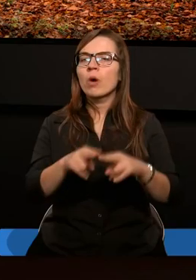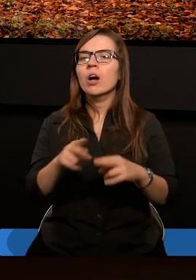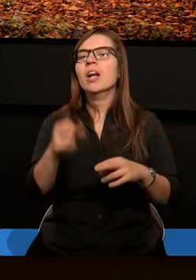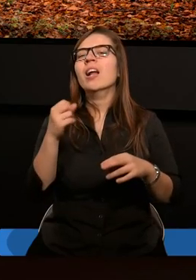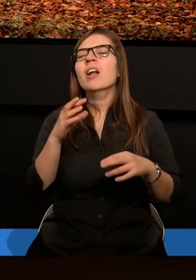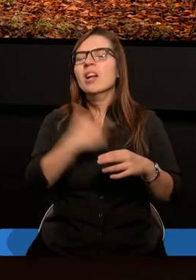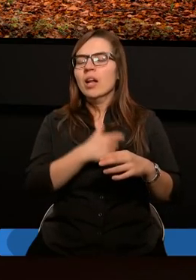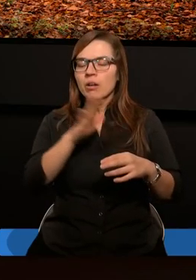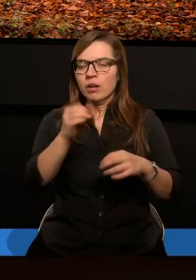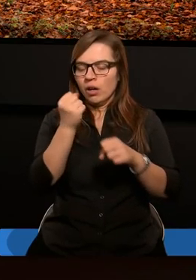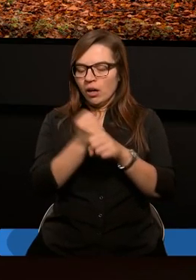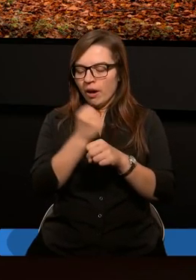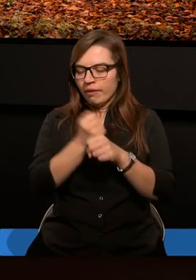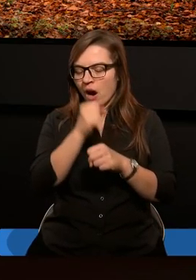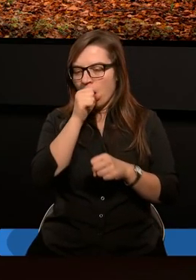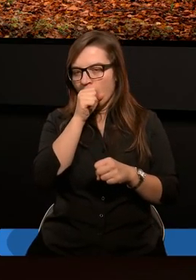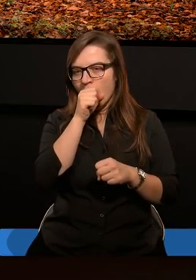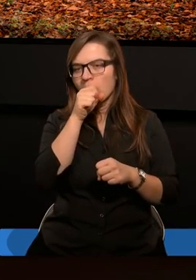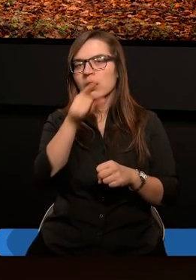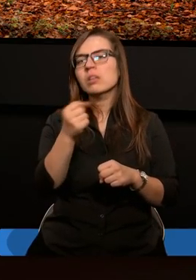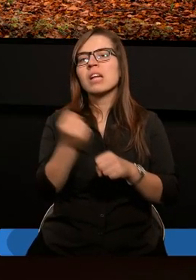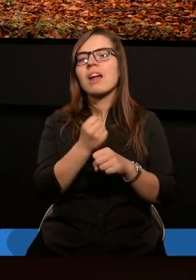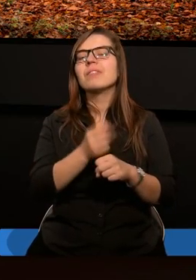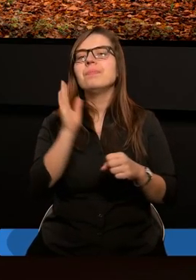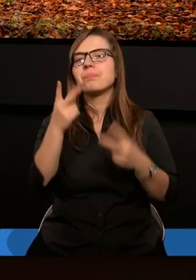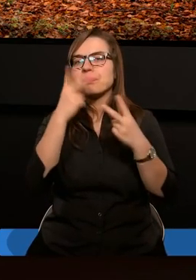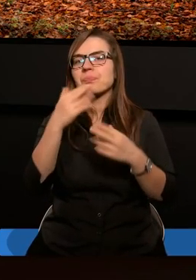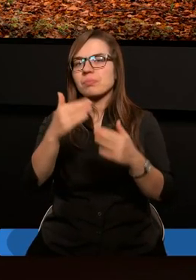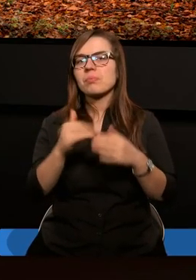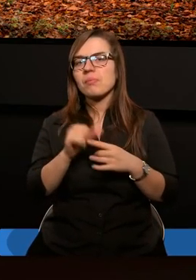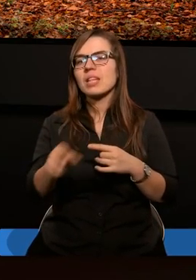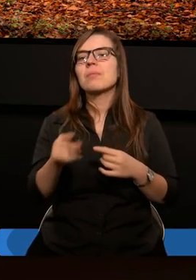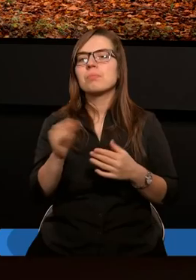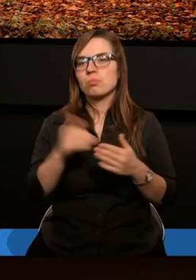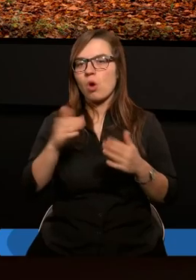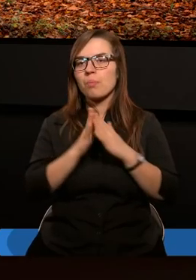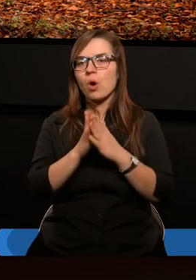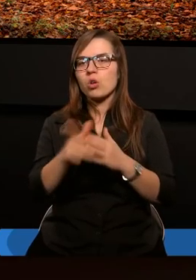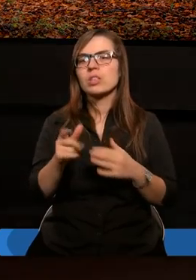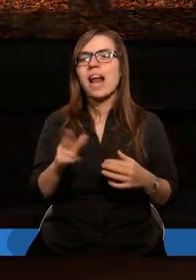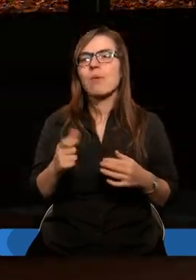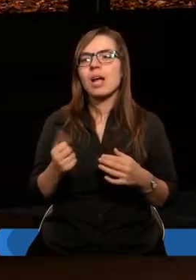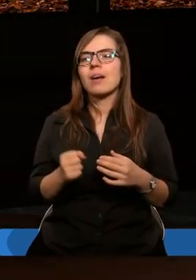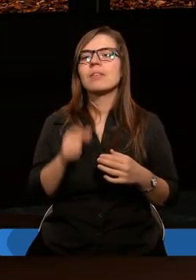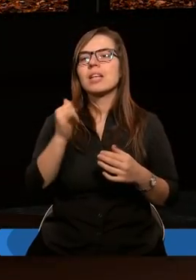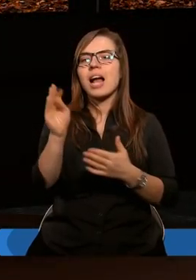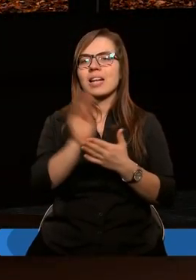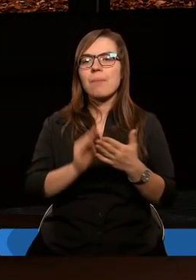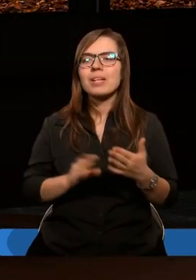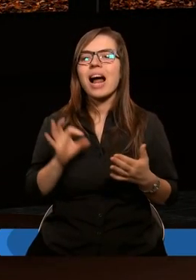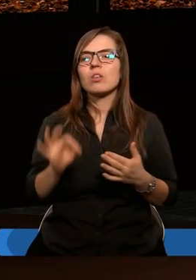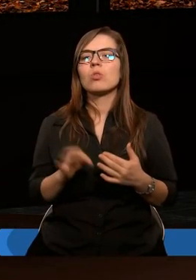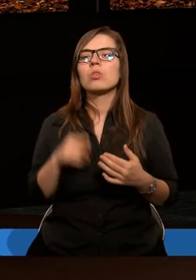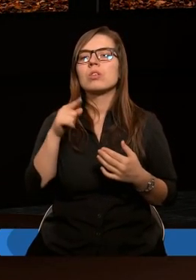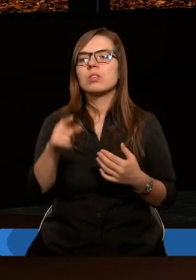ulegli zatwardziałości. O tej zatwardziałości mówi jeszcze werset ósmy po dziesiąty. Klaudio, mogę cię prosić? Jak